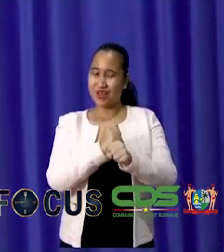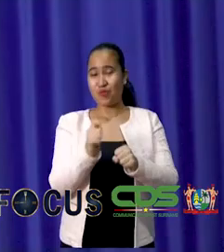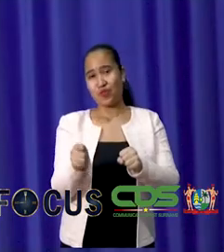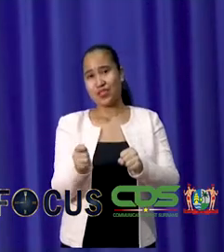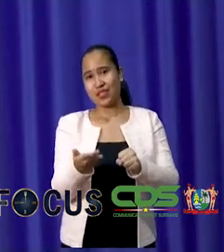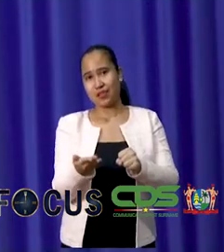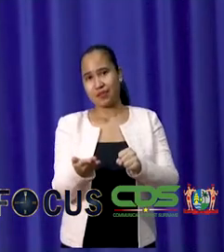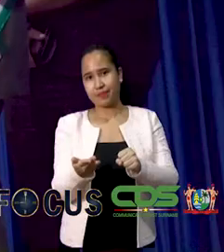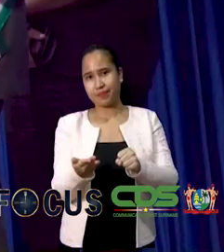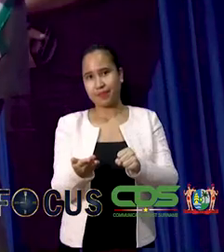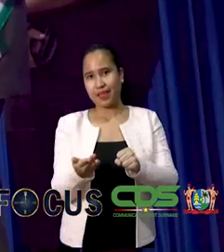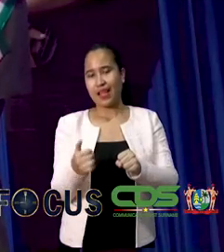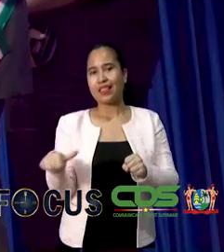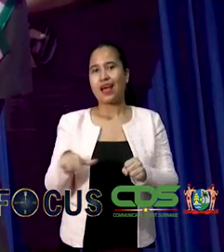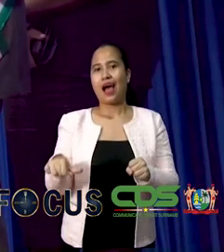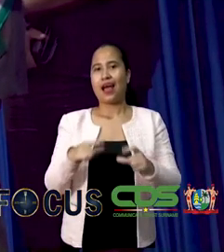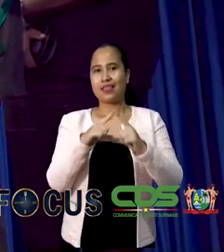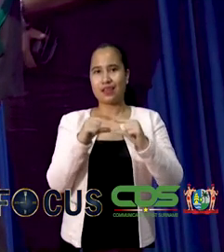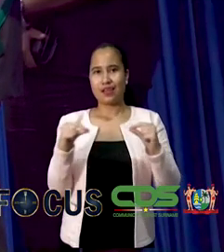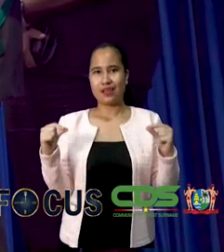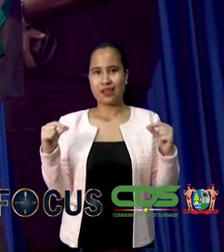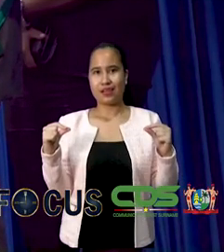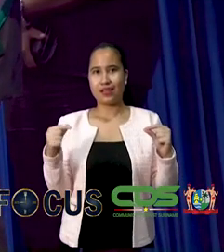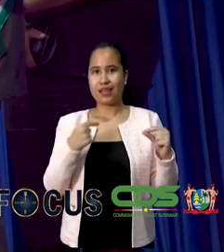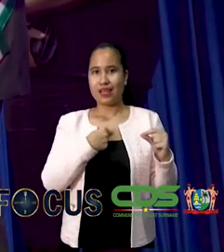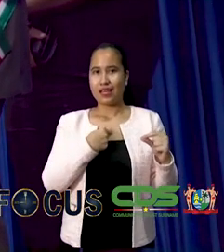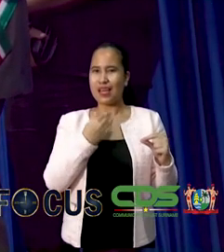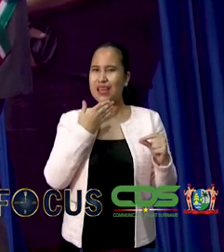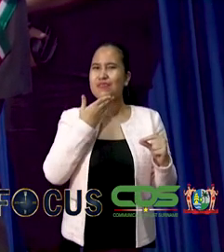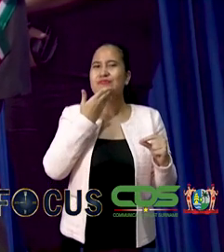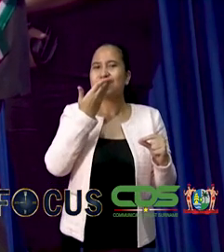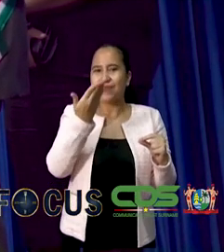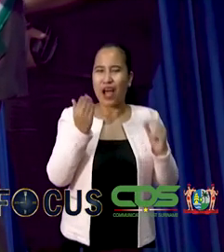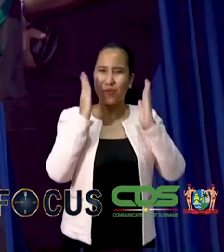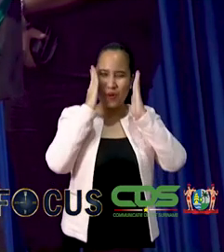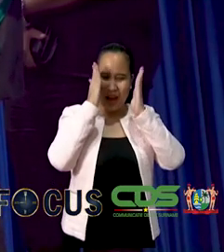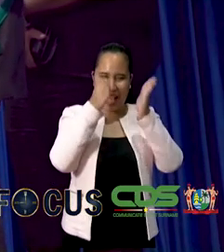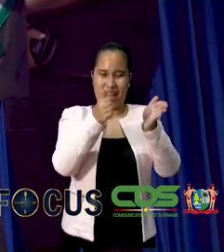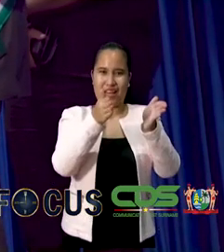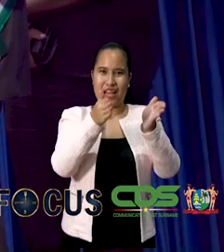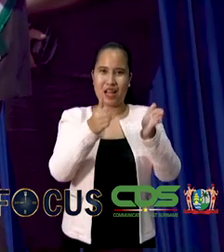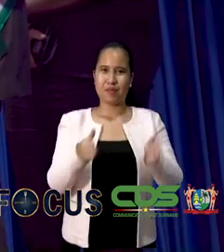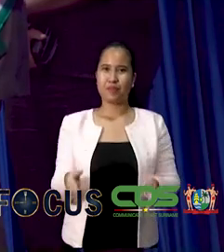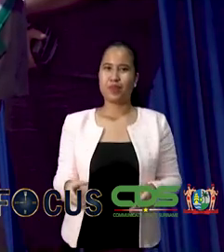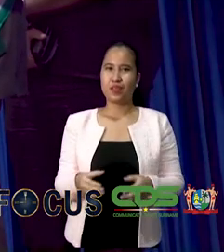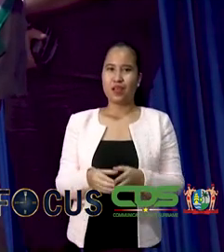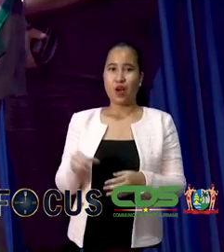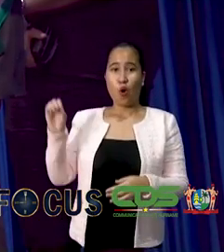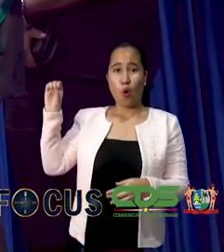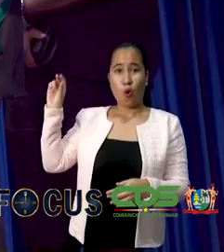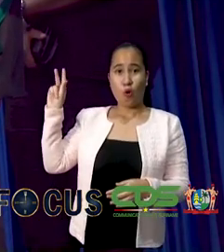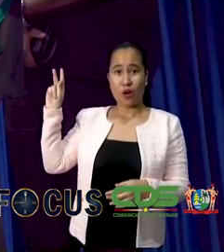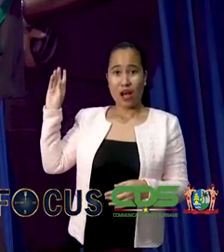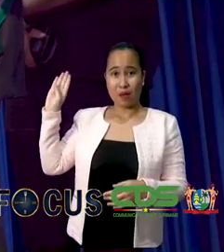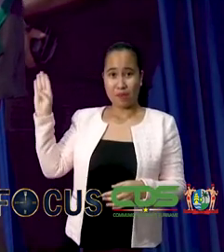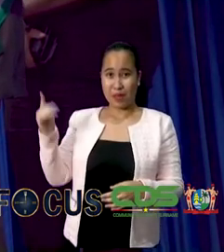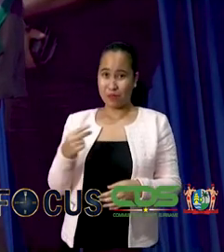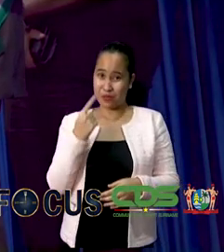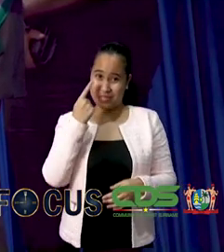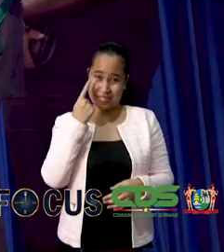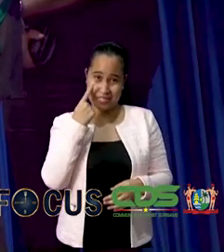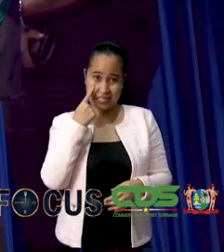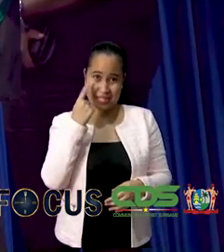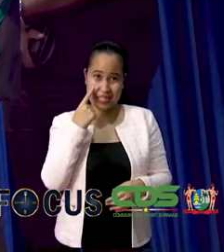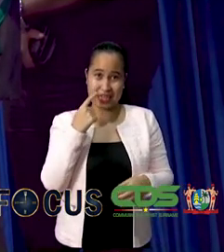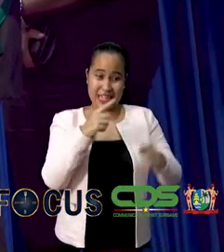en overige leden. Ik vraag uw aandacht daarvoor. Het bureau ziet toe dat de kiezerslijsten